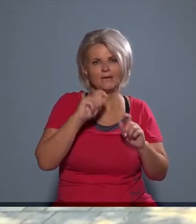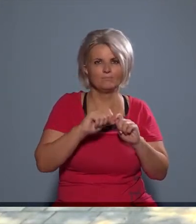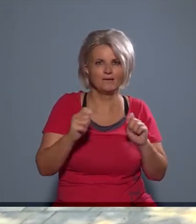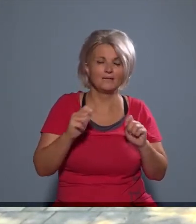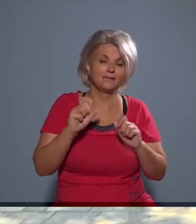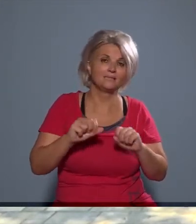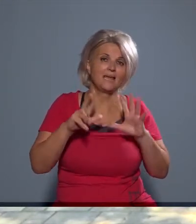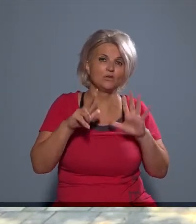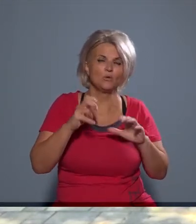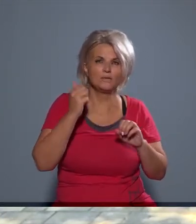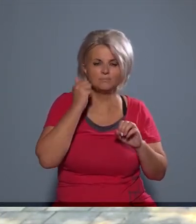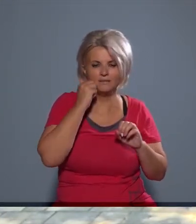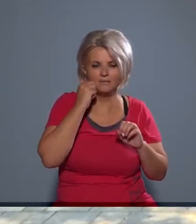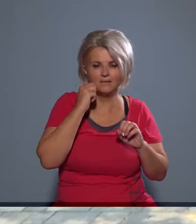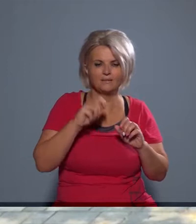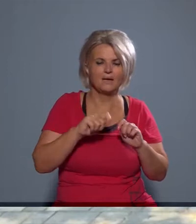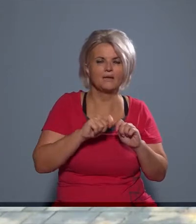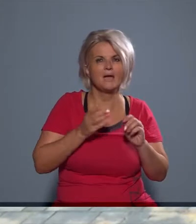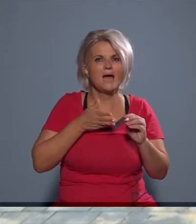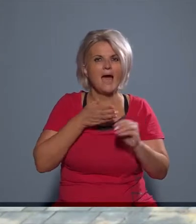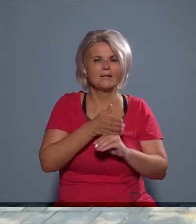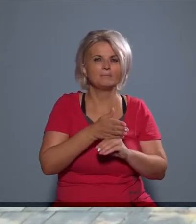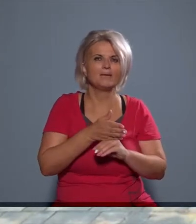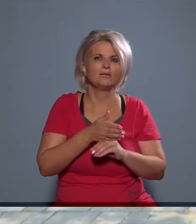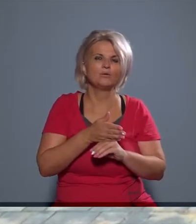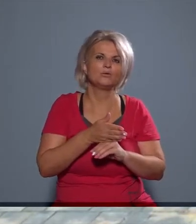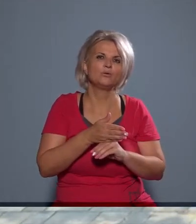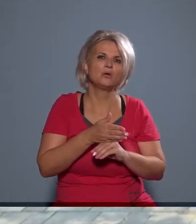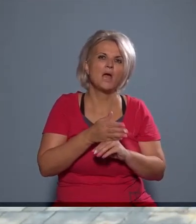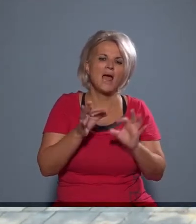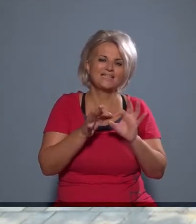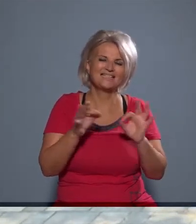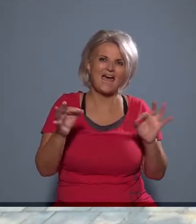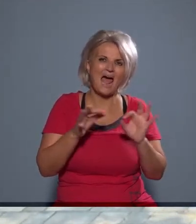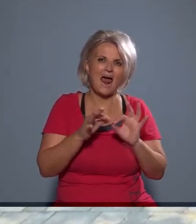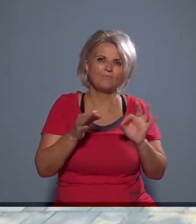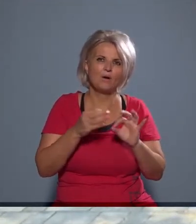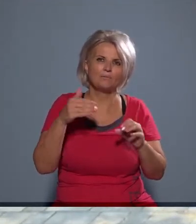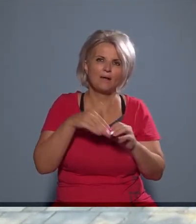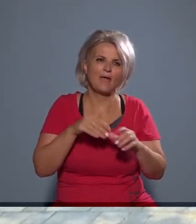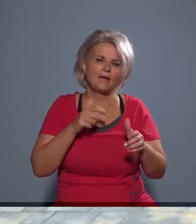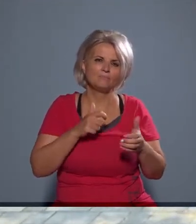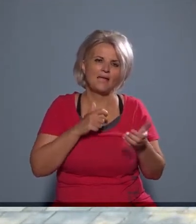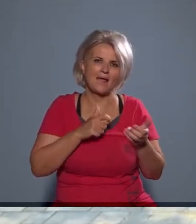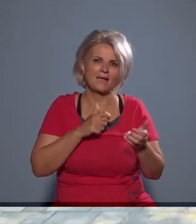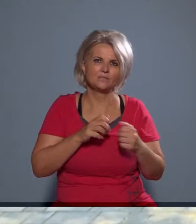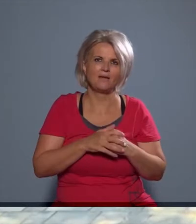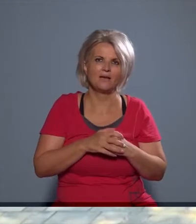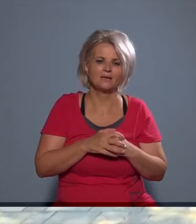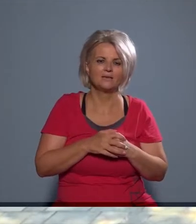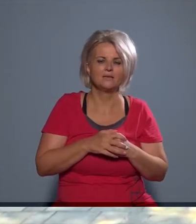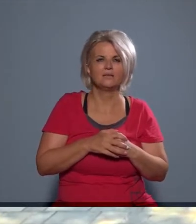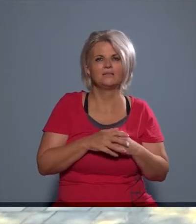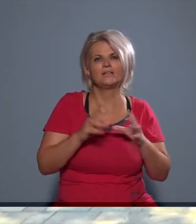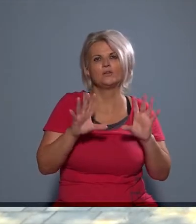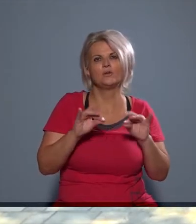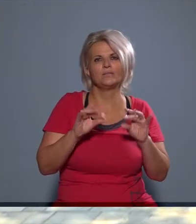kis munkáknál még 18 milliárd mérőjű rozsdamentes menetes szál is van bele hegeztve, tehát ilyen csapokkal vannak